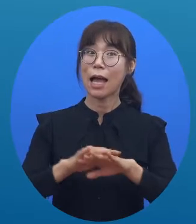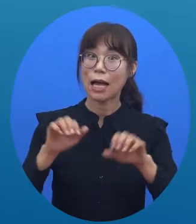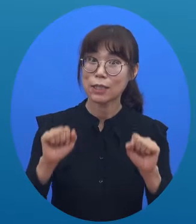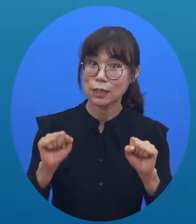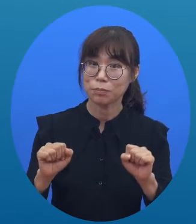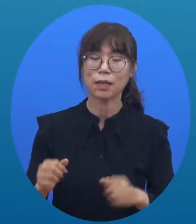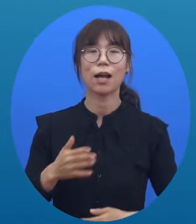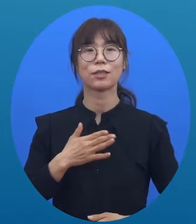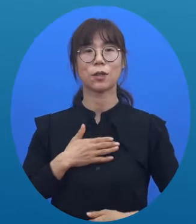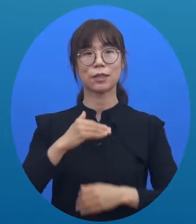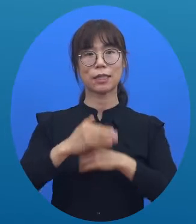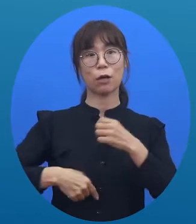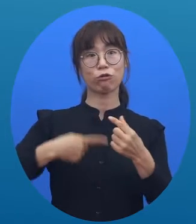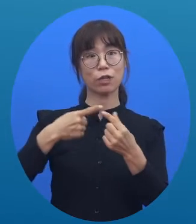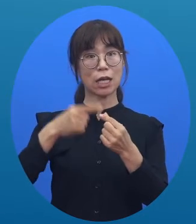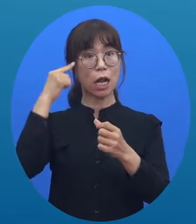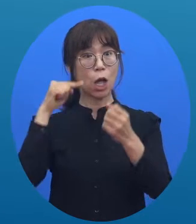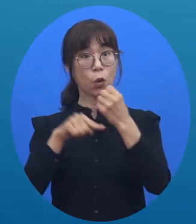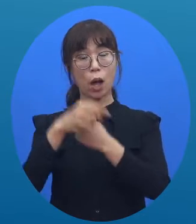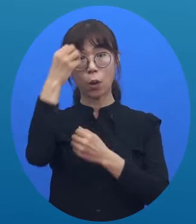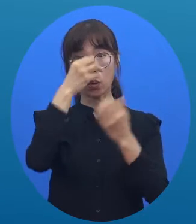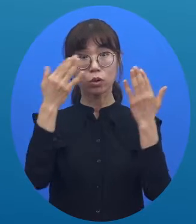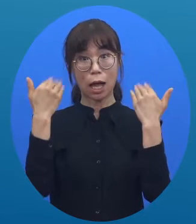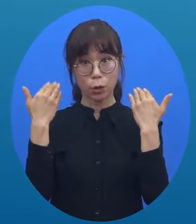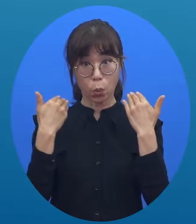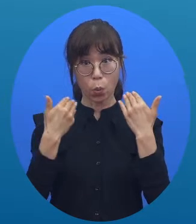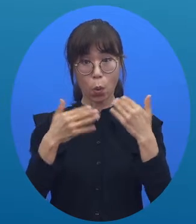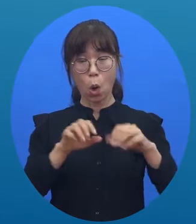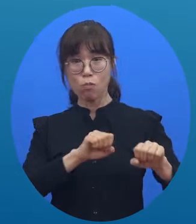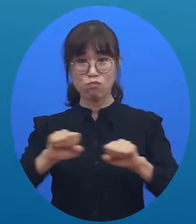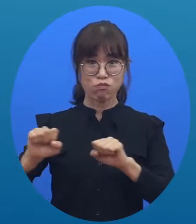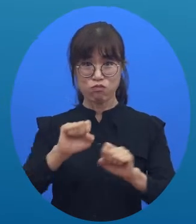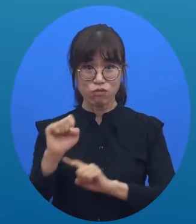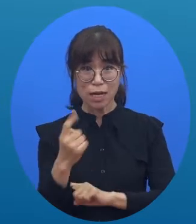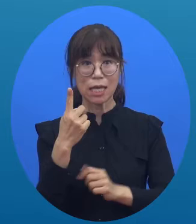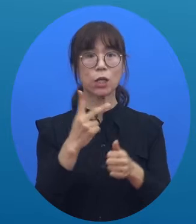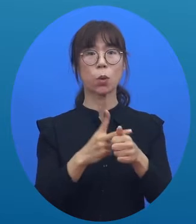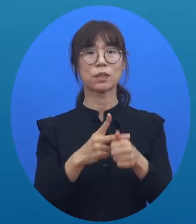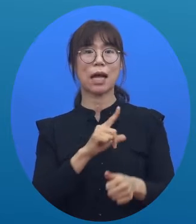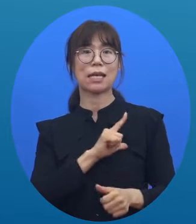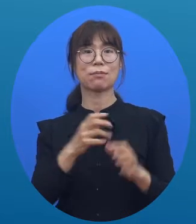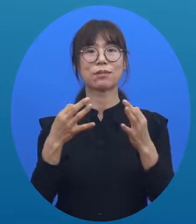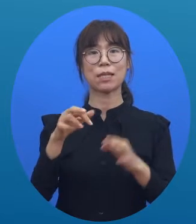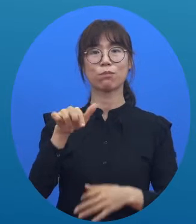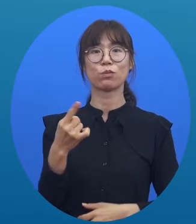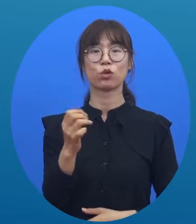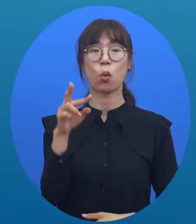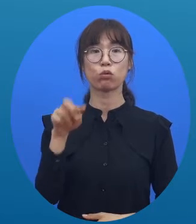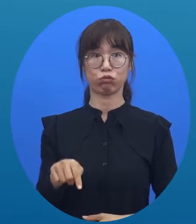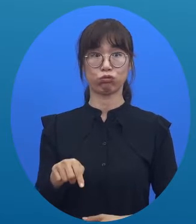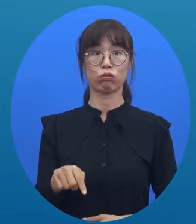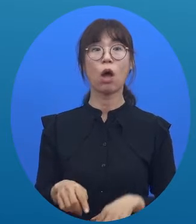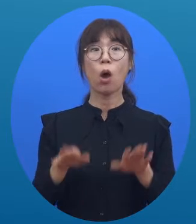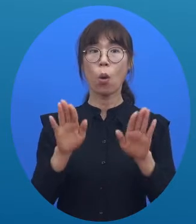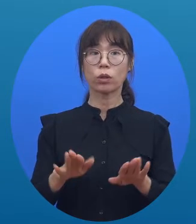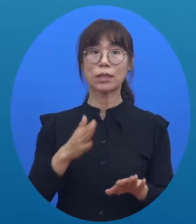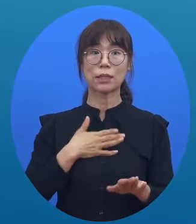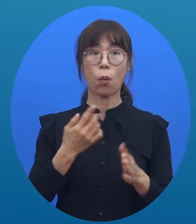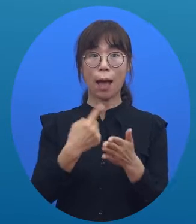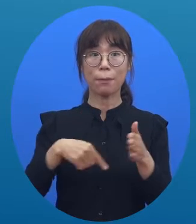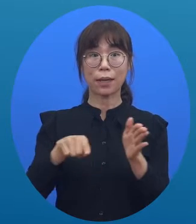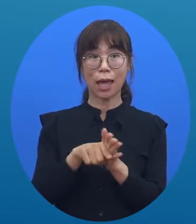저는 대구 일과학고등학교의 물리교사 김종수라고 합니다. 오늘은 저와 함께 돌고래들은 어떻게